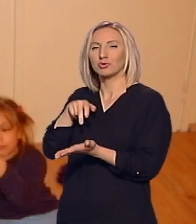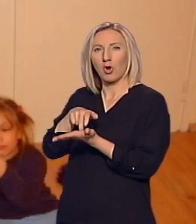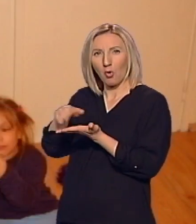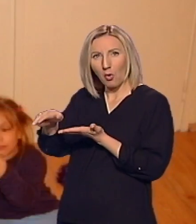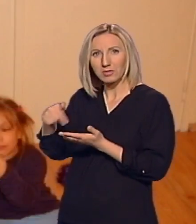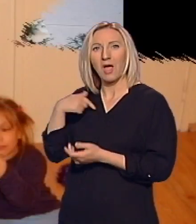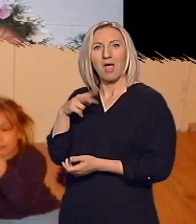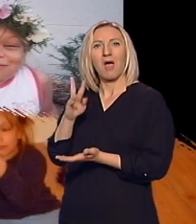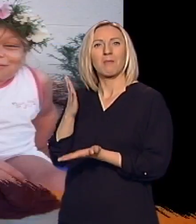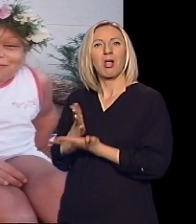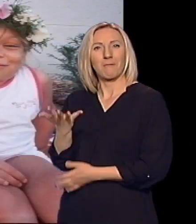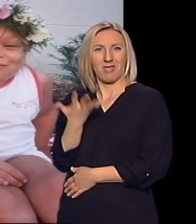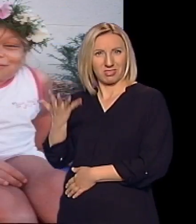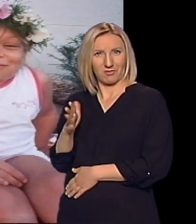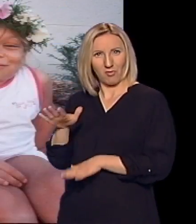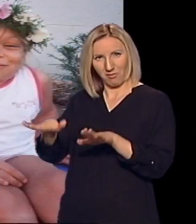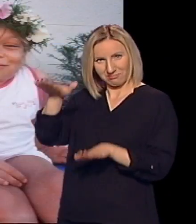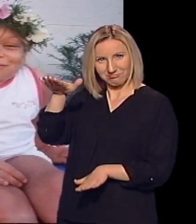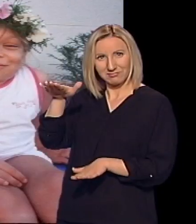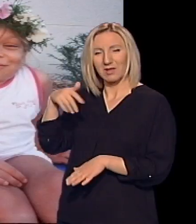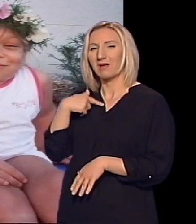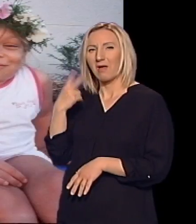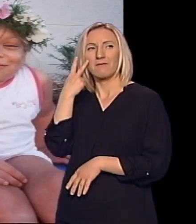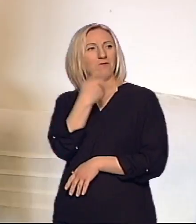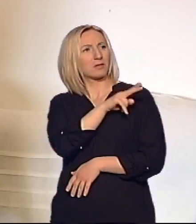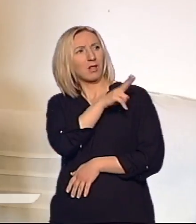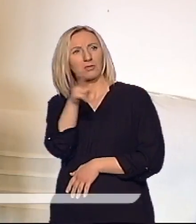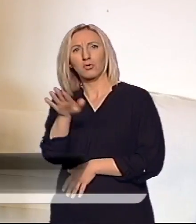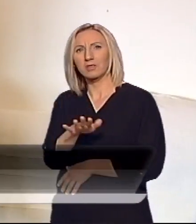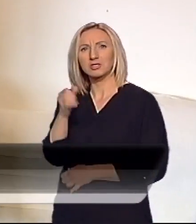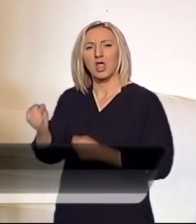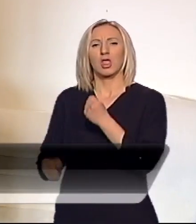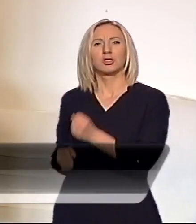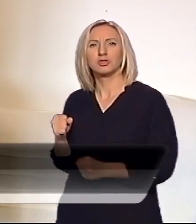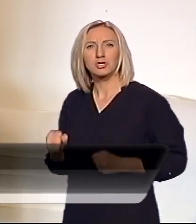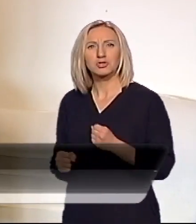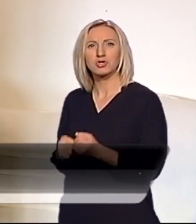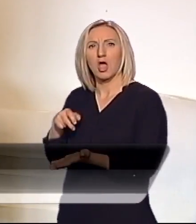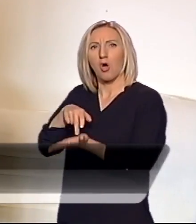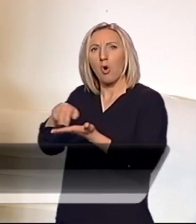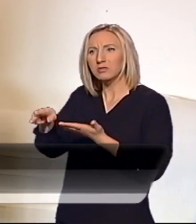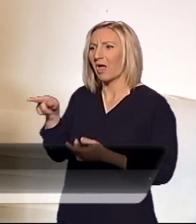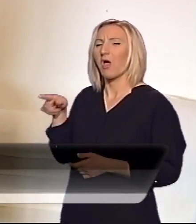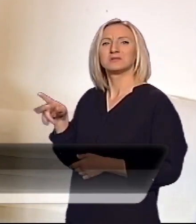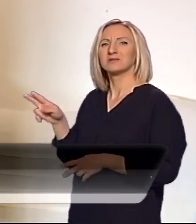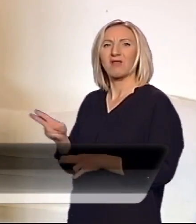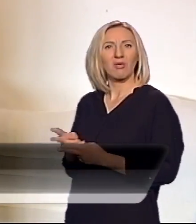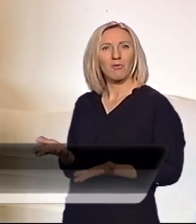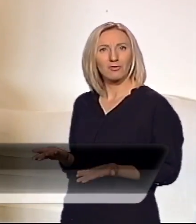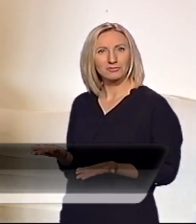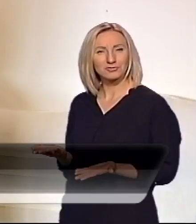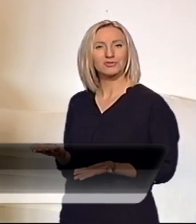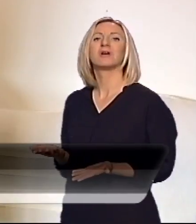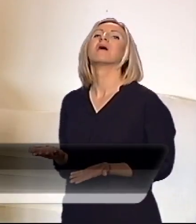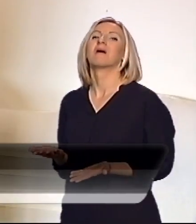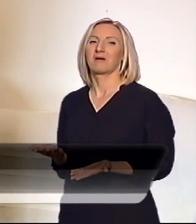peti i kako se zove, vidjela samo druga deca uvek trče, hodaju, ona nije mogla. I kako